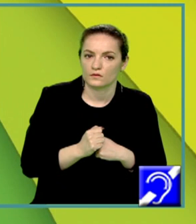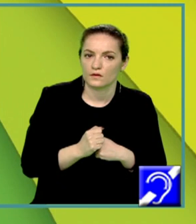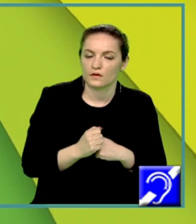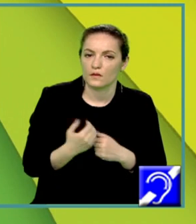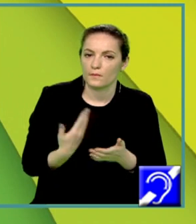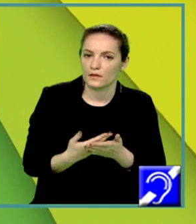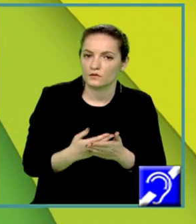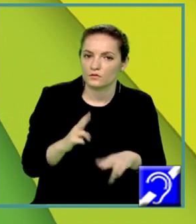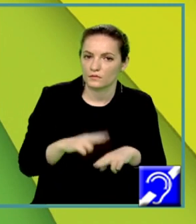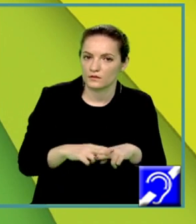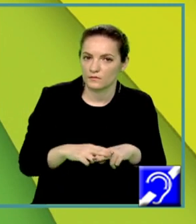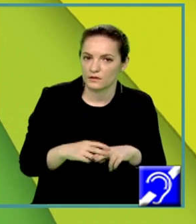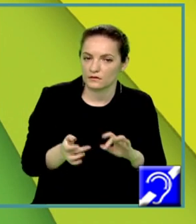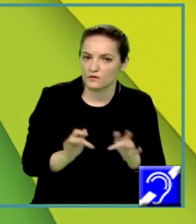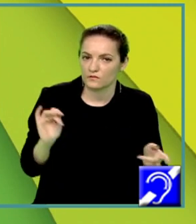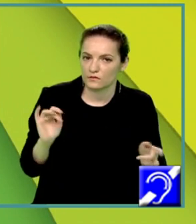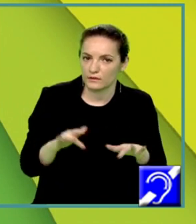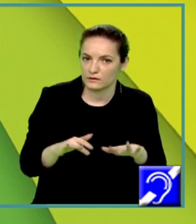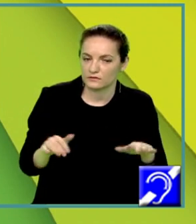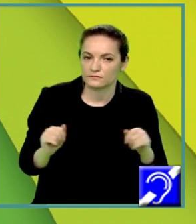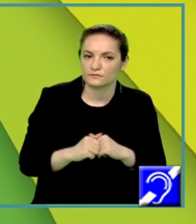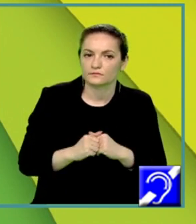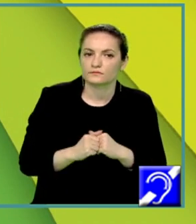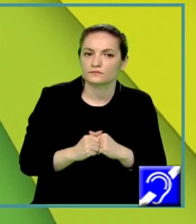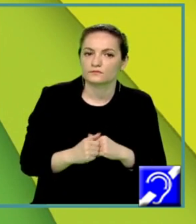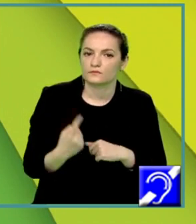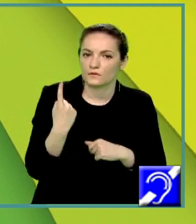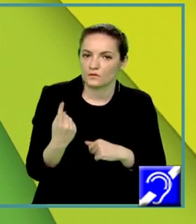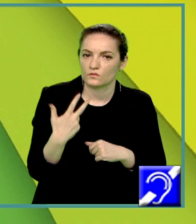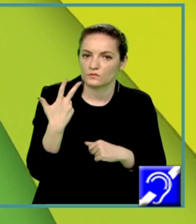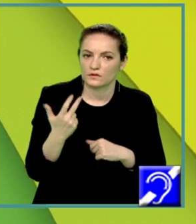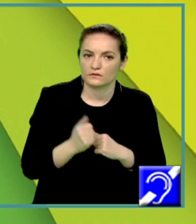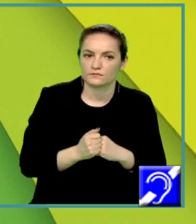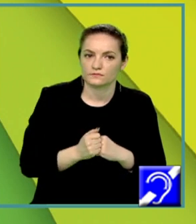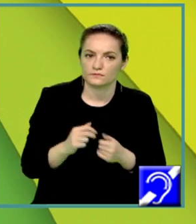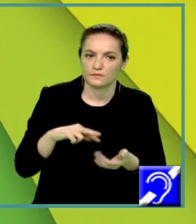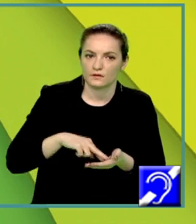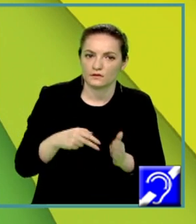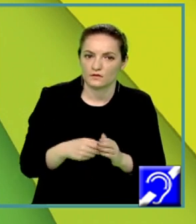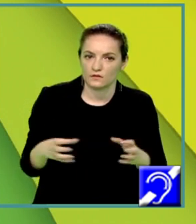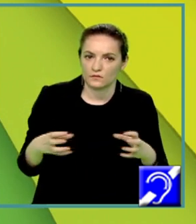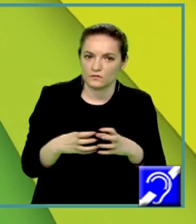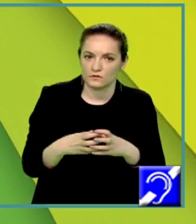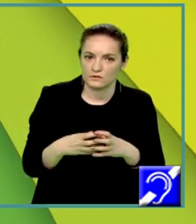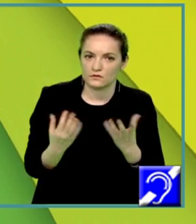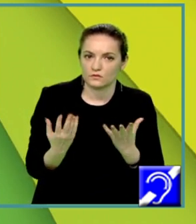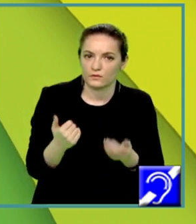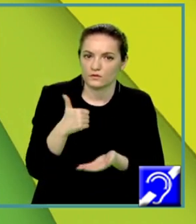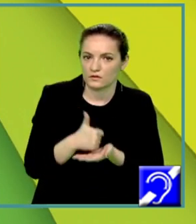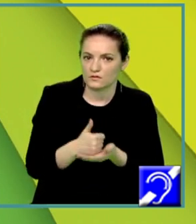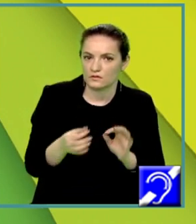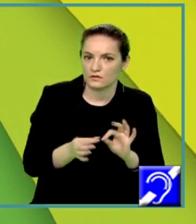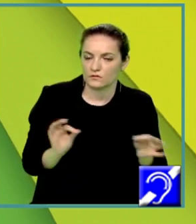matematică-informatică, subiectul 1 roman, itemul al 3-lea. Rezolvați în mulțimea numerelor reale